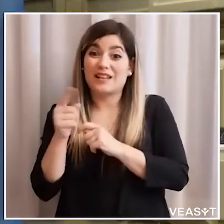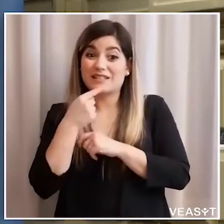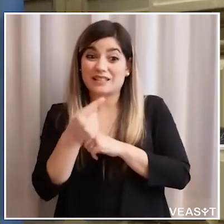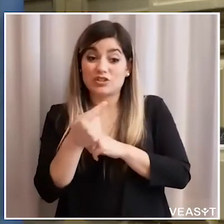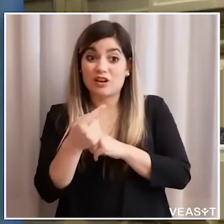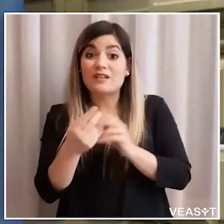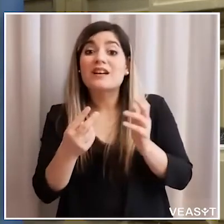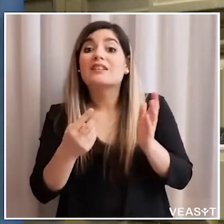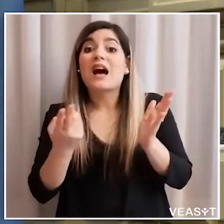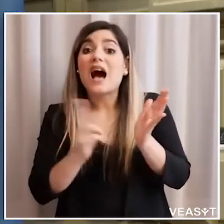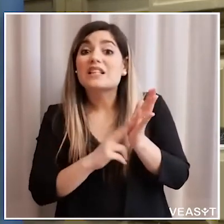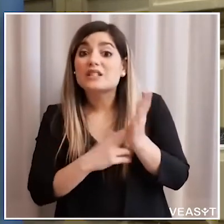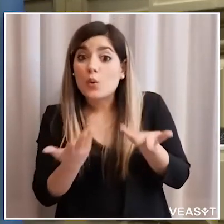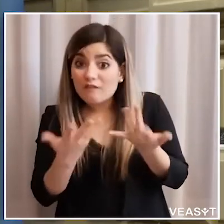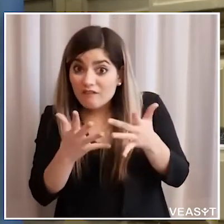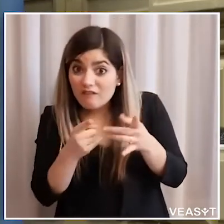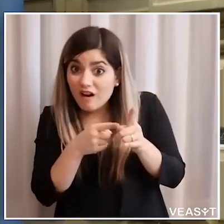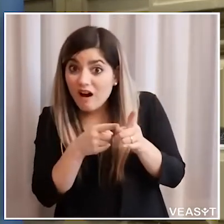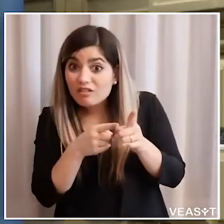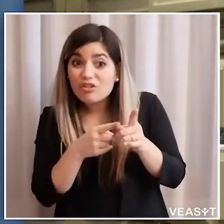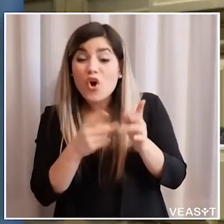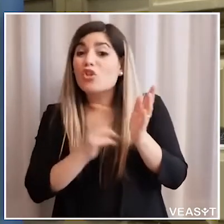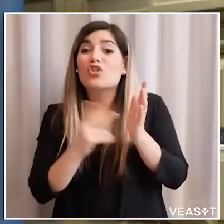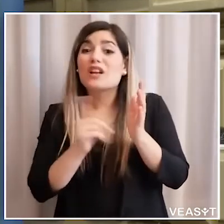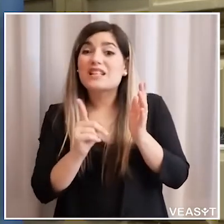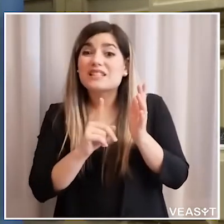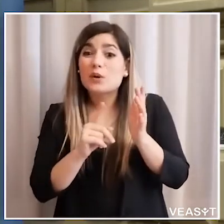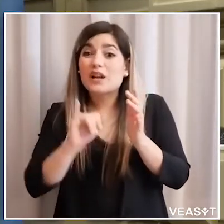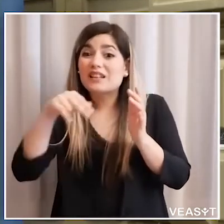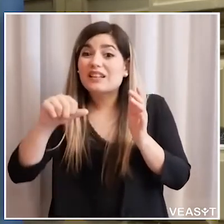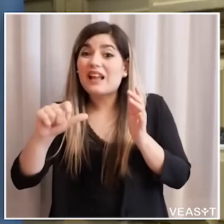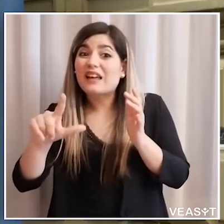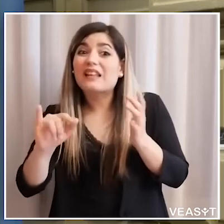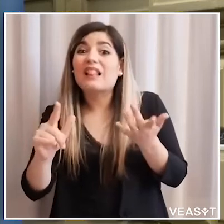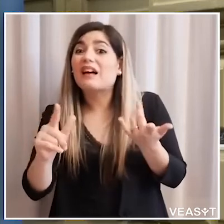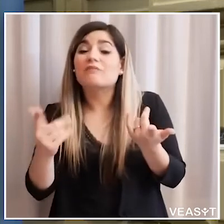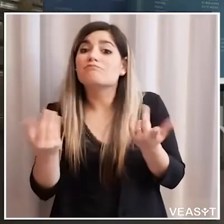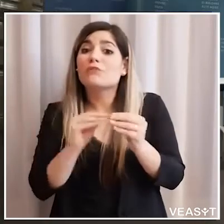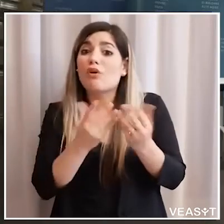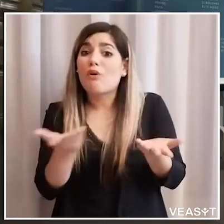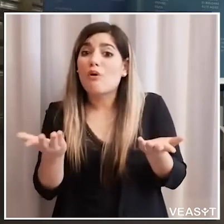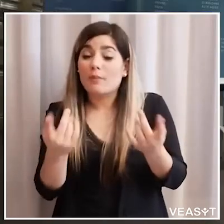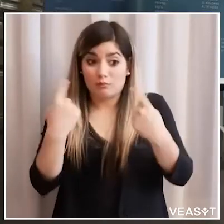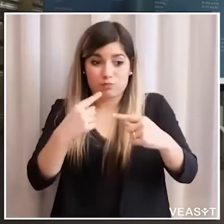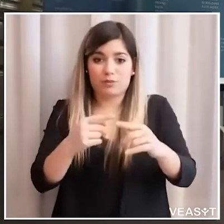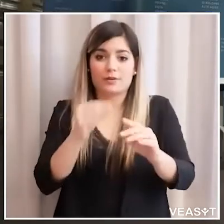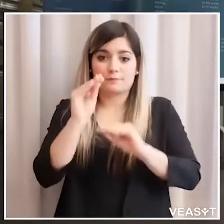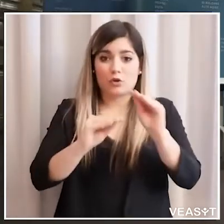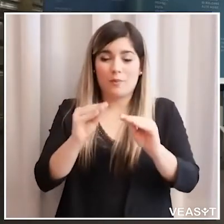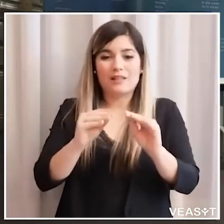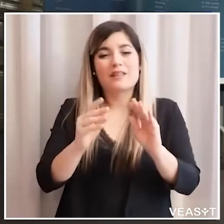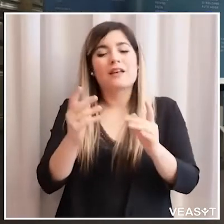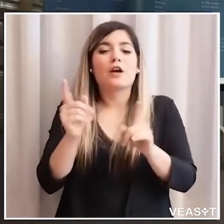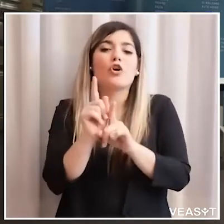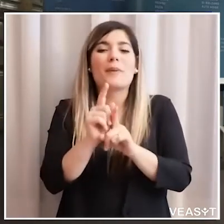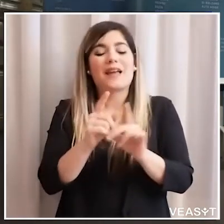giornalisti non sono assicurate quali conseguenze ha l'eventuale non assicurazione da parte delle E-mail ecco queste sono alcune domande l